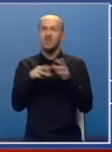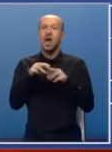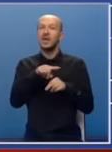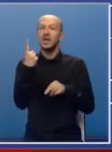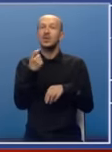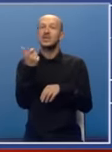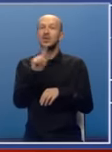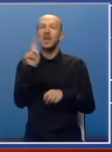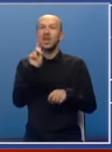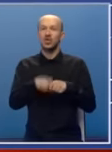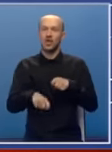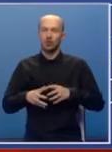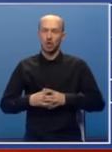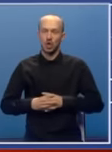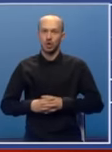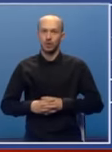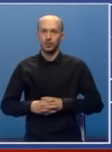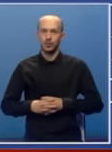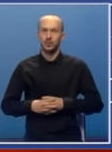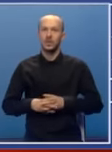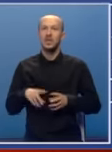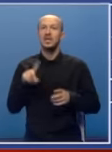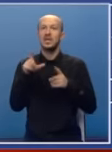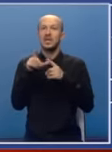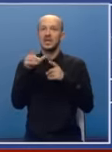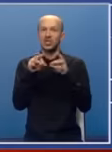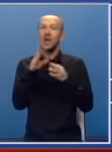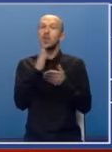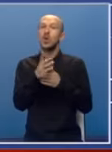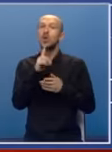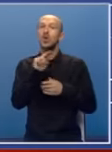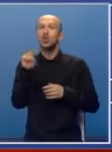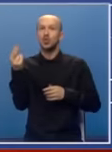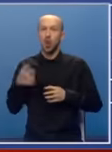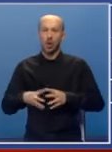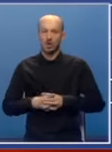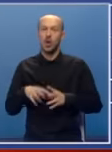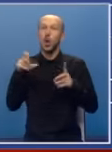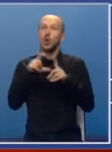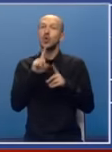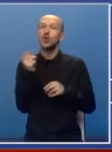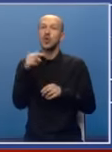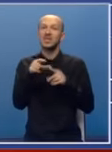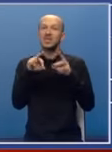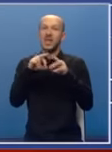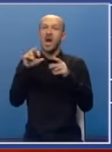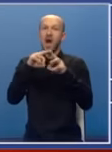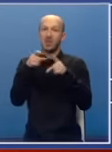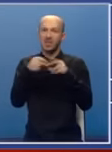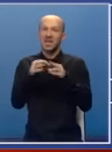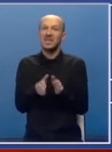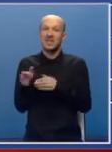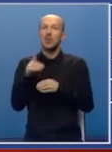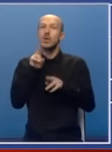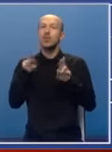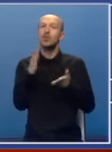nijednog sekunda ne kažnjavajući ni svećiju, niti bilo kojeg drugog od onih koji dolaze sa albanske strane, a koji bi